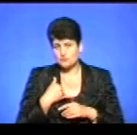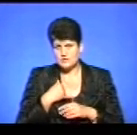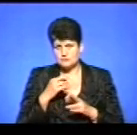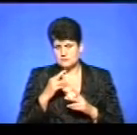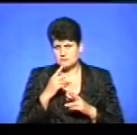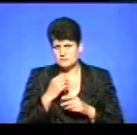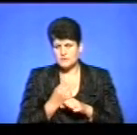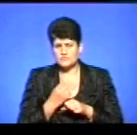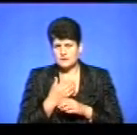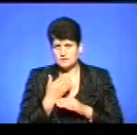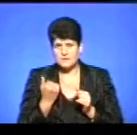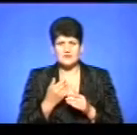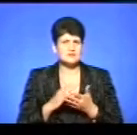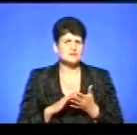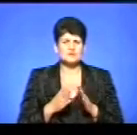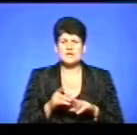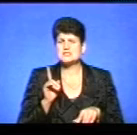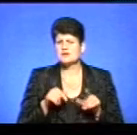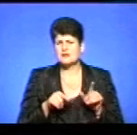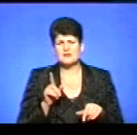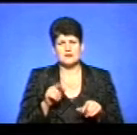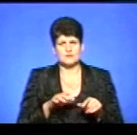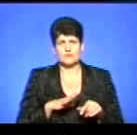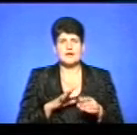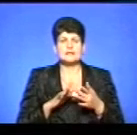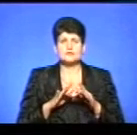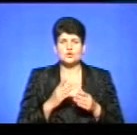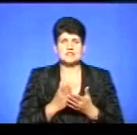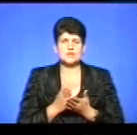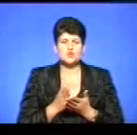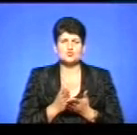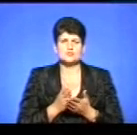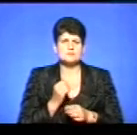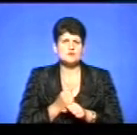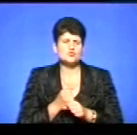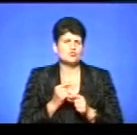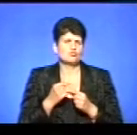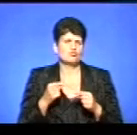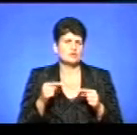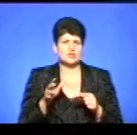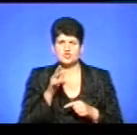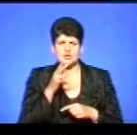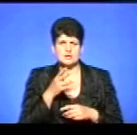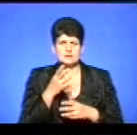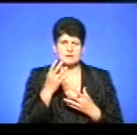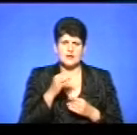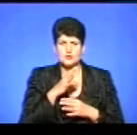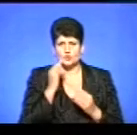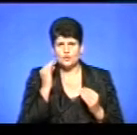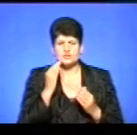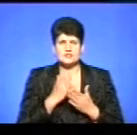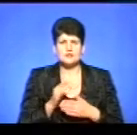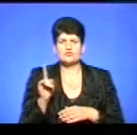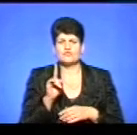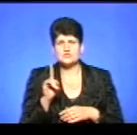не працює. Але таких ситуацій дуже-дуже рідко. Тобто, електронний ресурс працює в будь-яку годину дня і ночі, і до нас проходять сповіщення і в